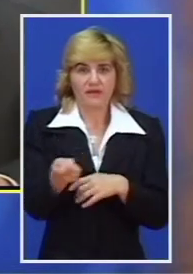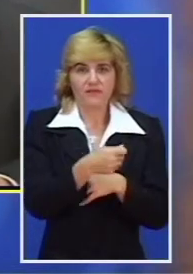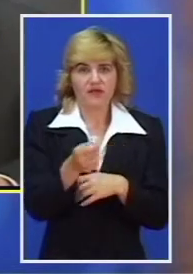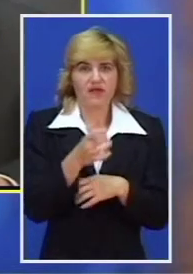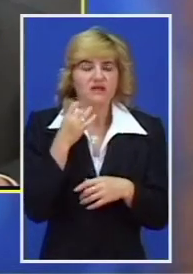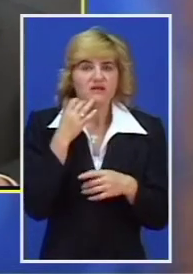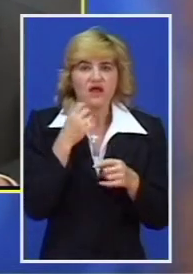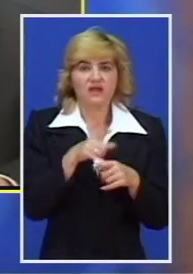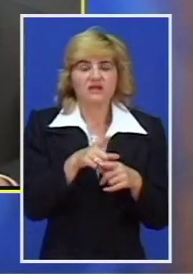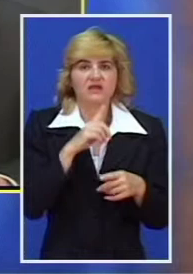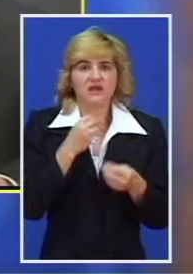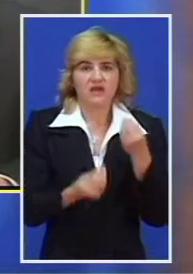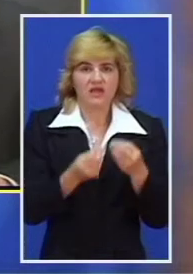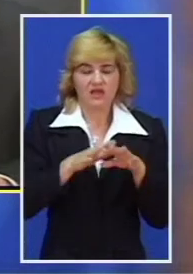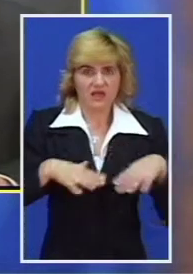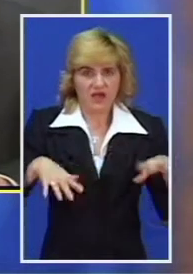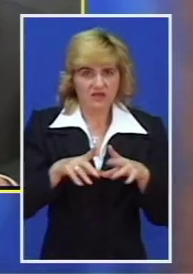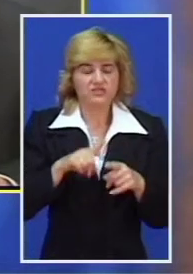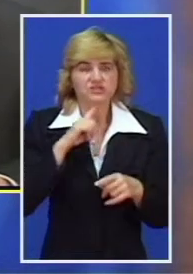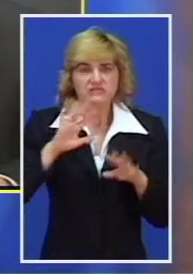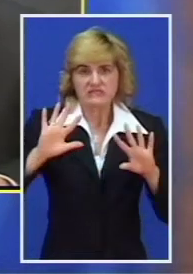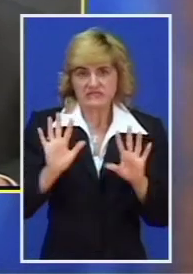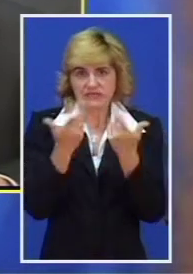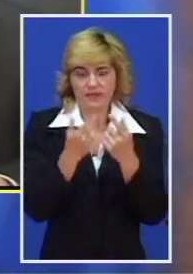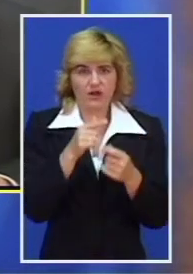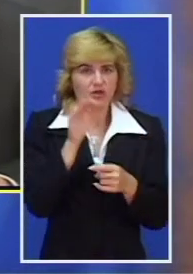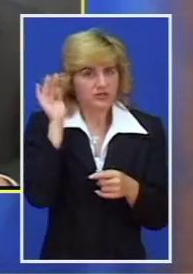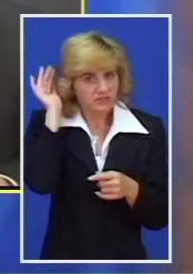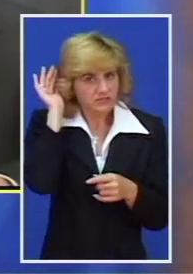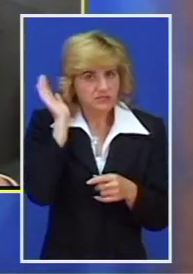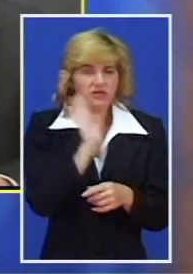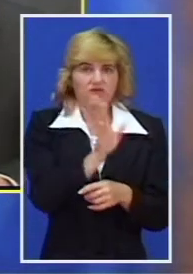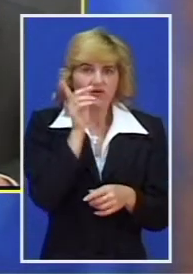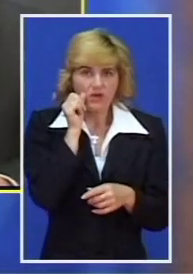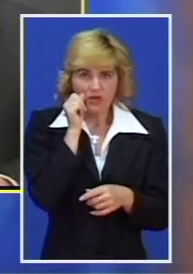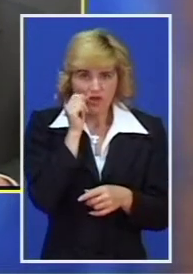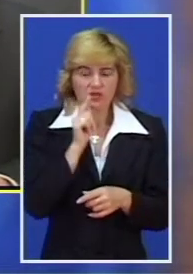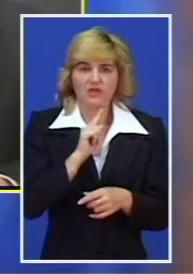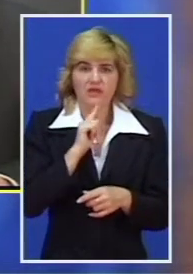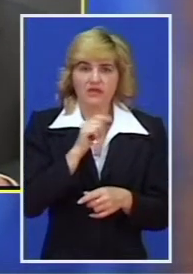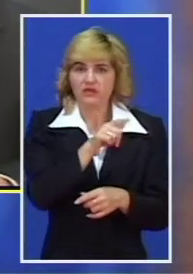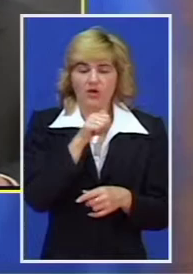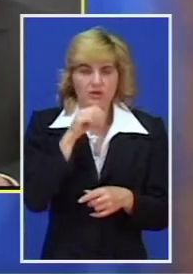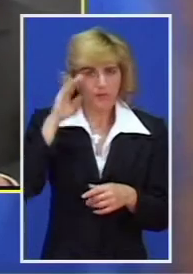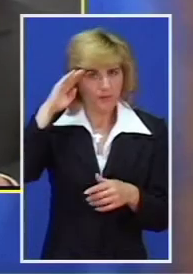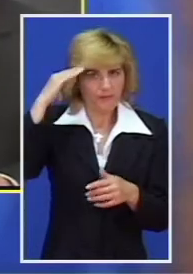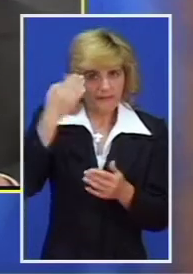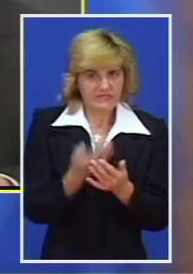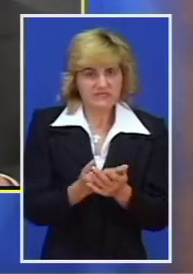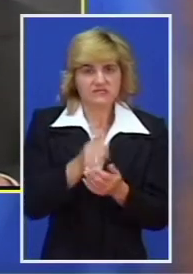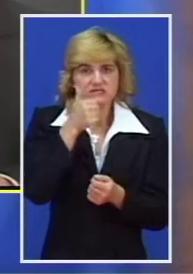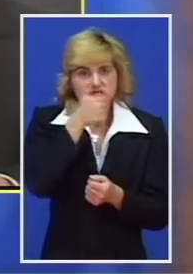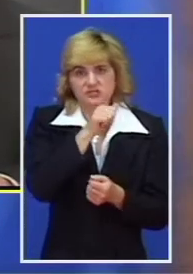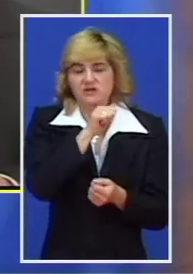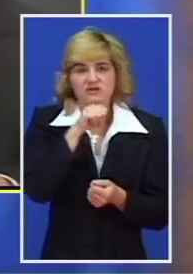kod Kerskog groblja, a zatim ga zapalio. Maloletnik je sasušan u prisustu roditelja i tom prilikom je u potpunosti priznao delo za koje je